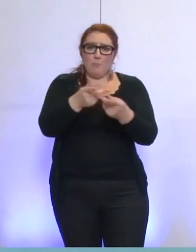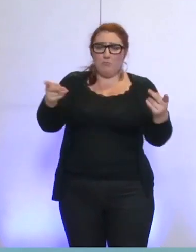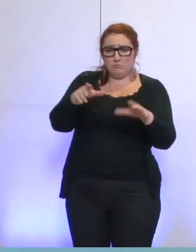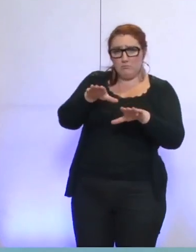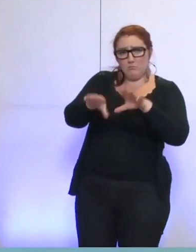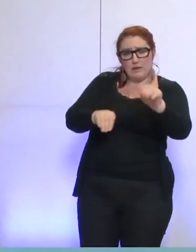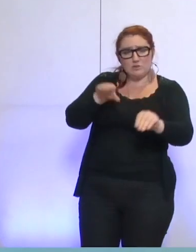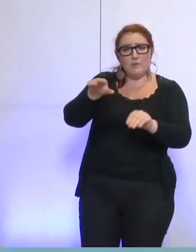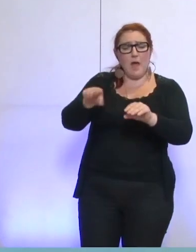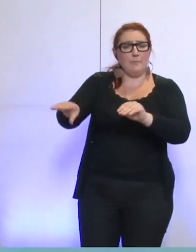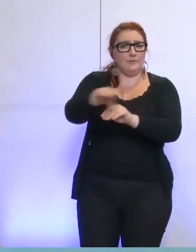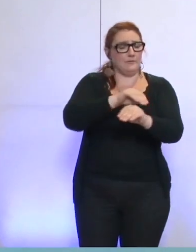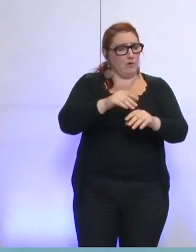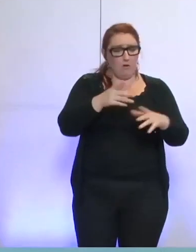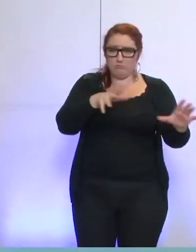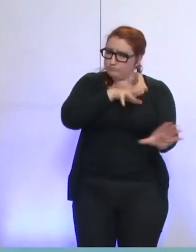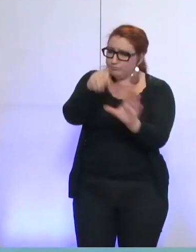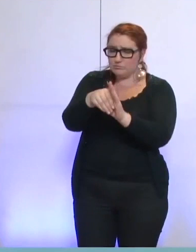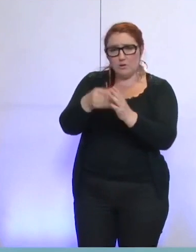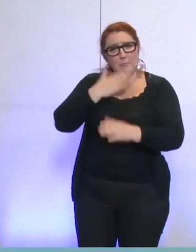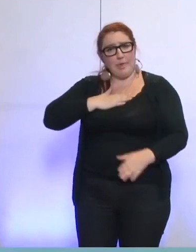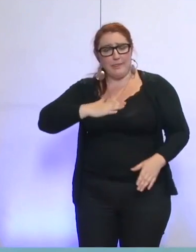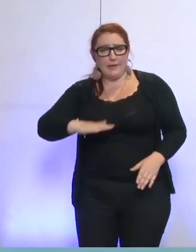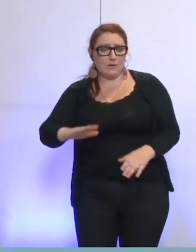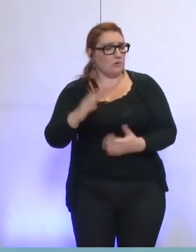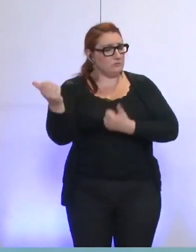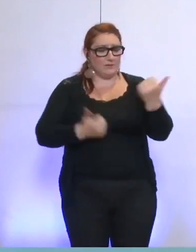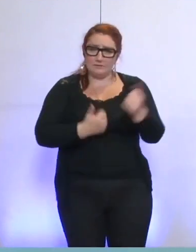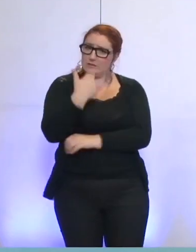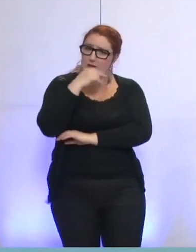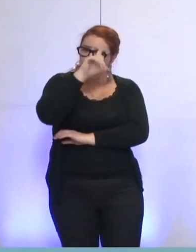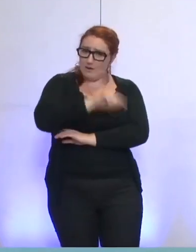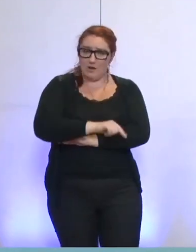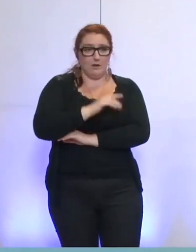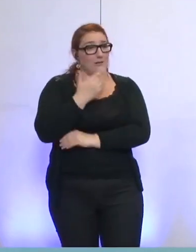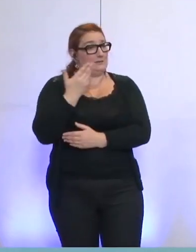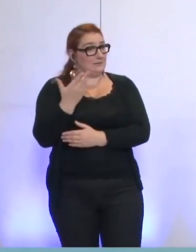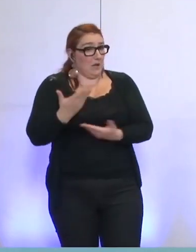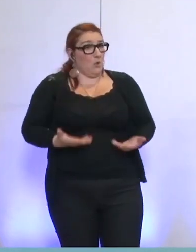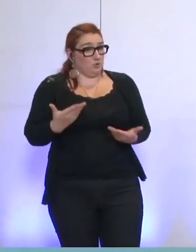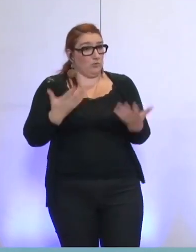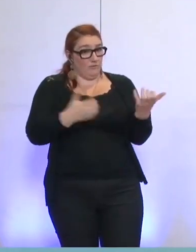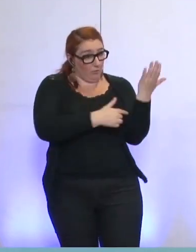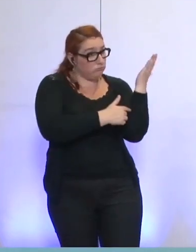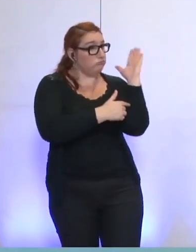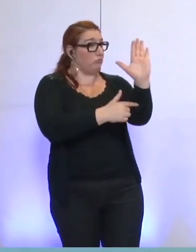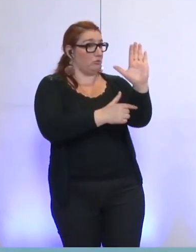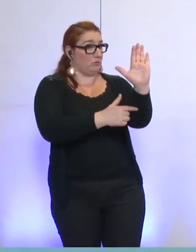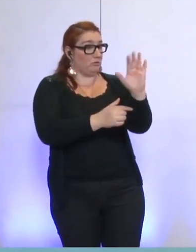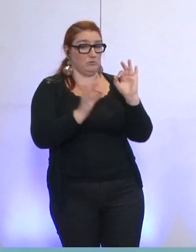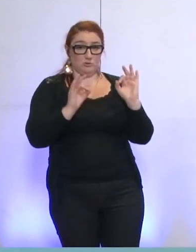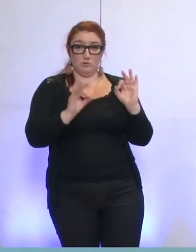public de qualité. Et je pense que c'est sur cela le message que nous voulons faire porter aujourd'hui, c'est bien sur cet investissement-là,